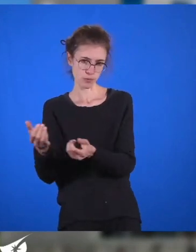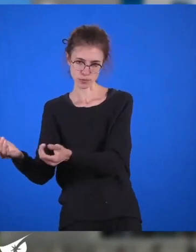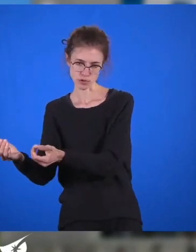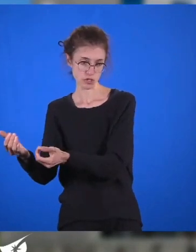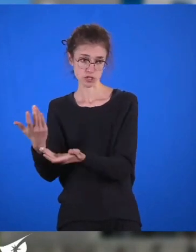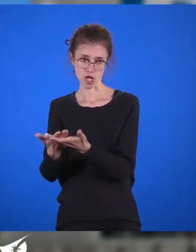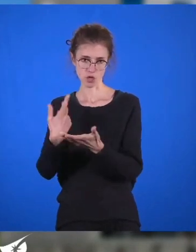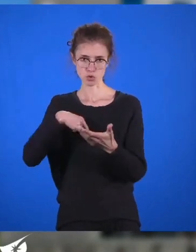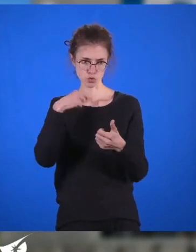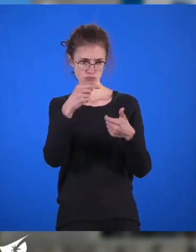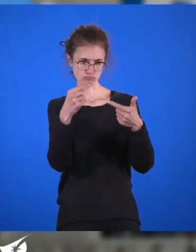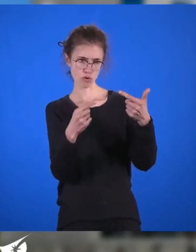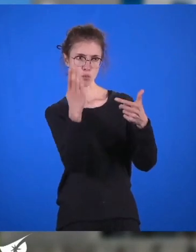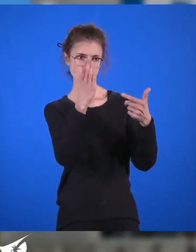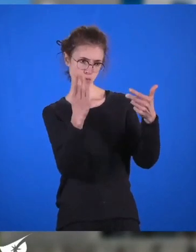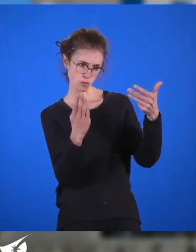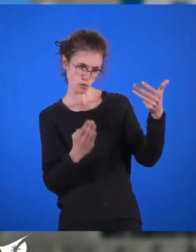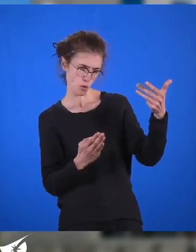aménagement utile et nous voterons cette délibération. cette vidéo ! ! Merci'avoir regardé